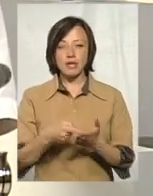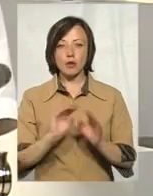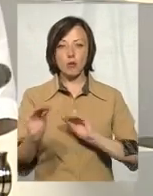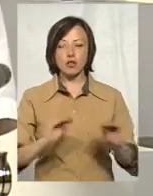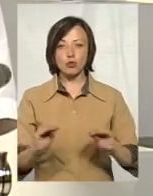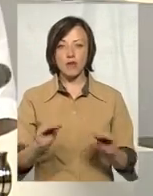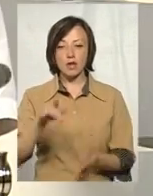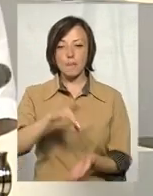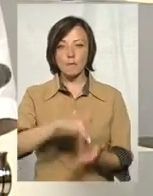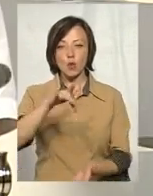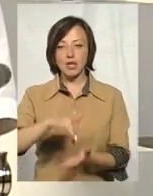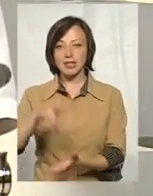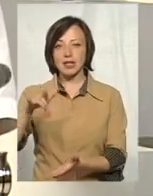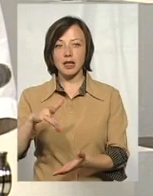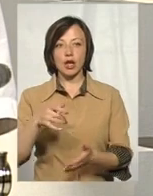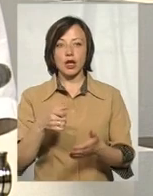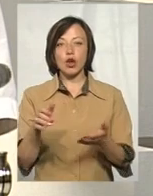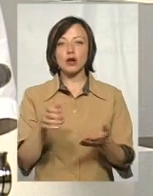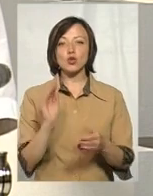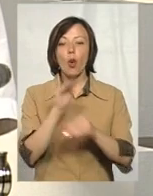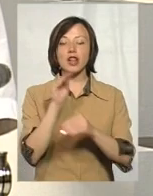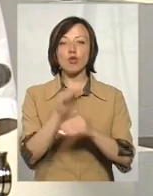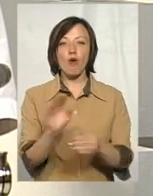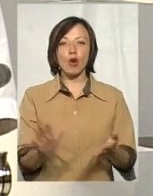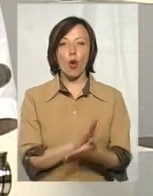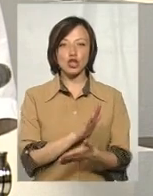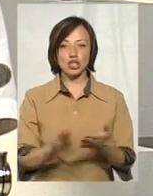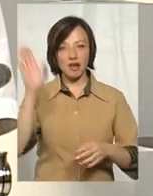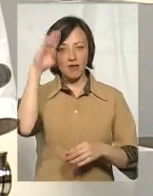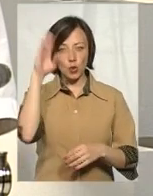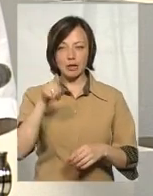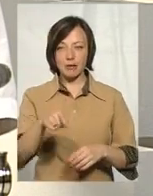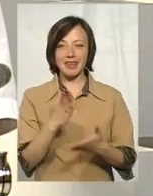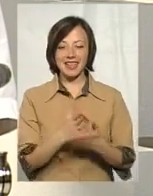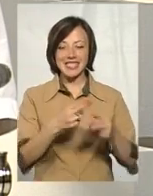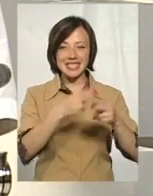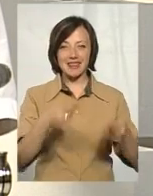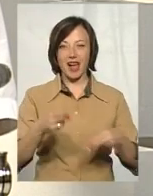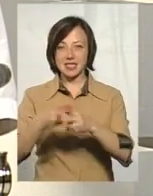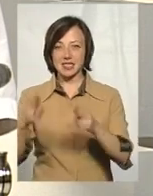пункти доочистки води. Що мається на увазі? Там стоять станції такі,